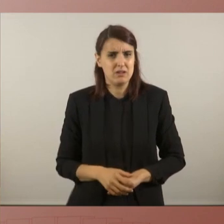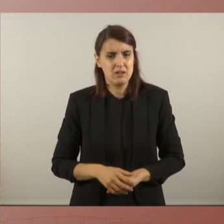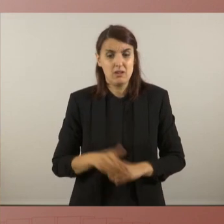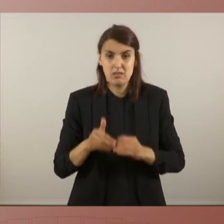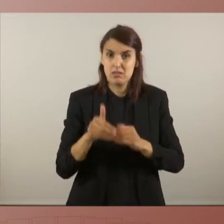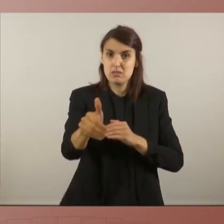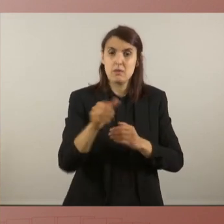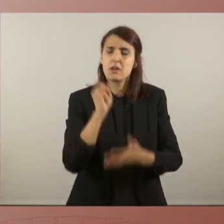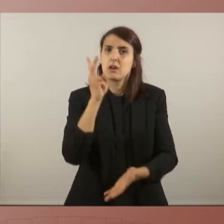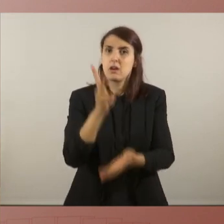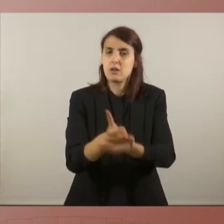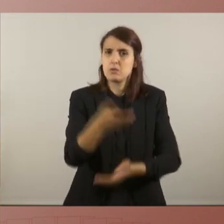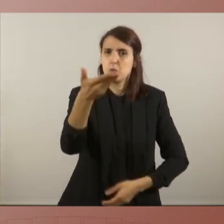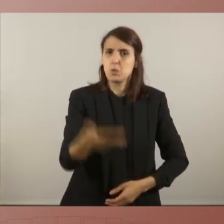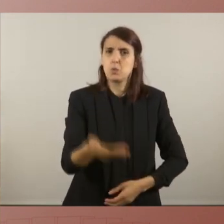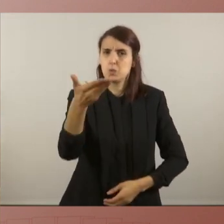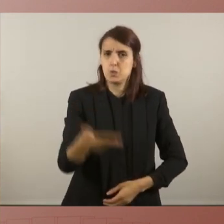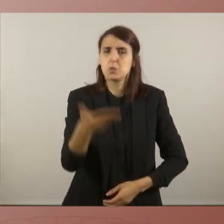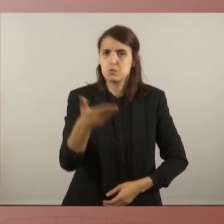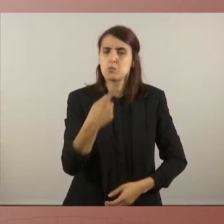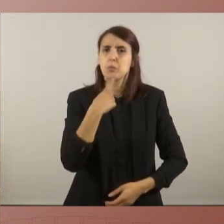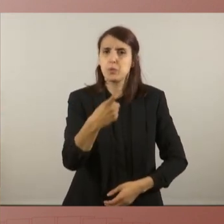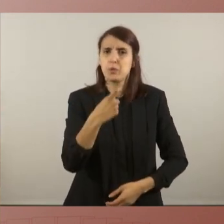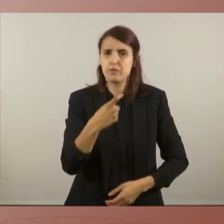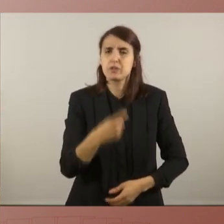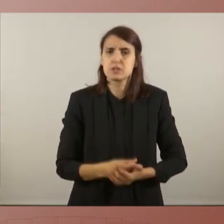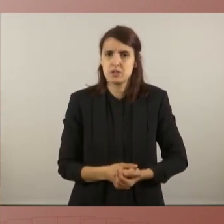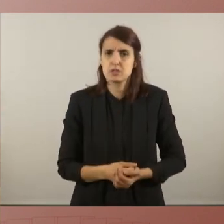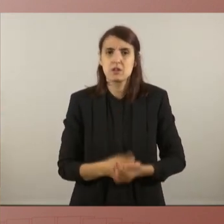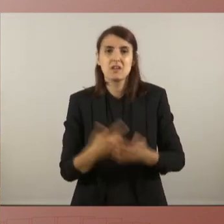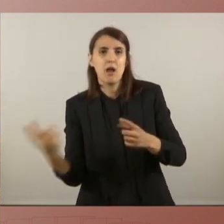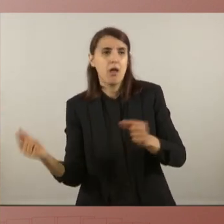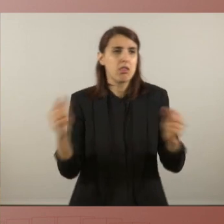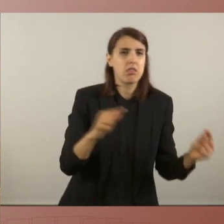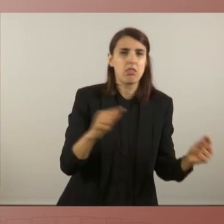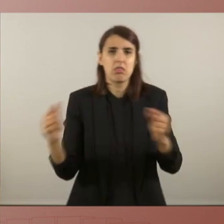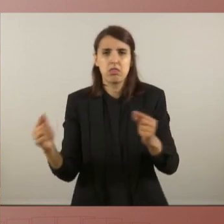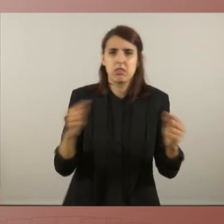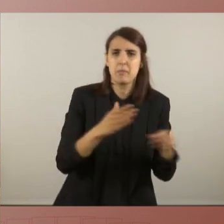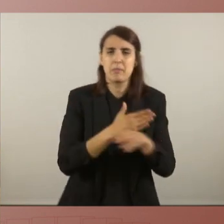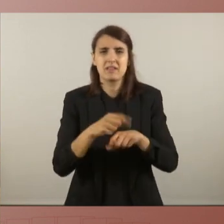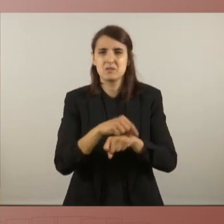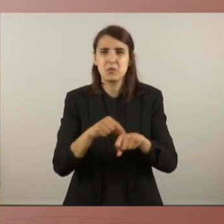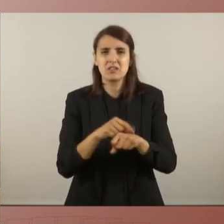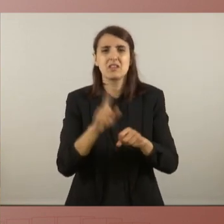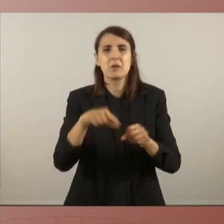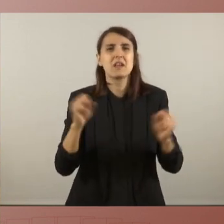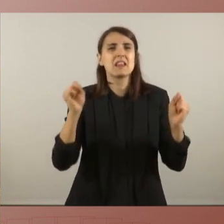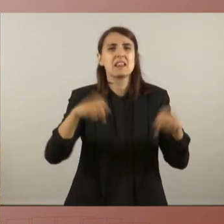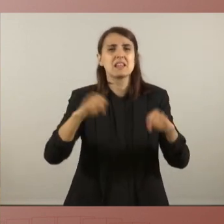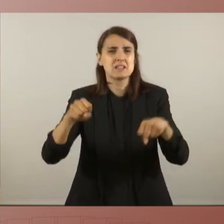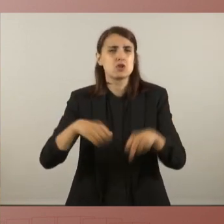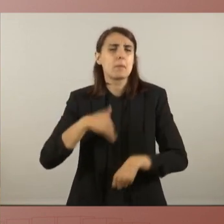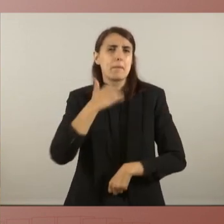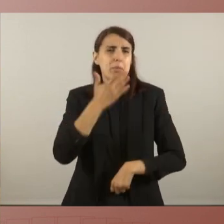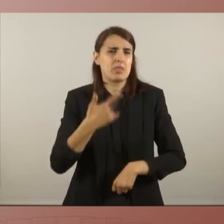difícils i no s'hi val a perdre temps i energia ni en picabaralles partidistes ni en decisions que ja sabem que són equivocades.